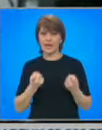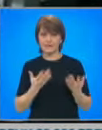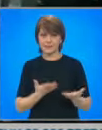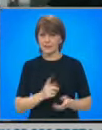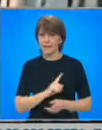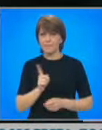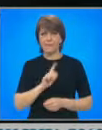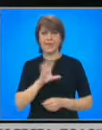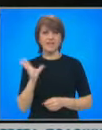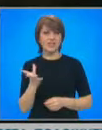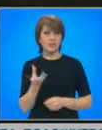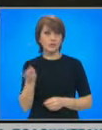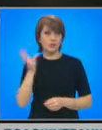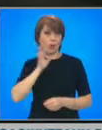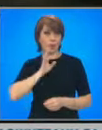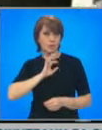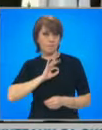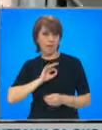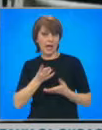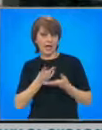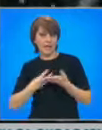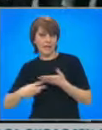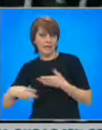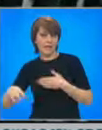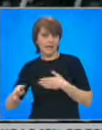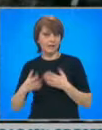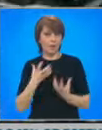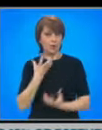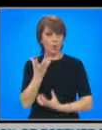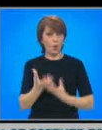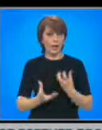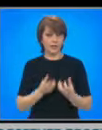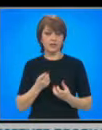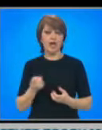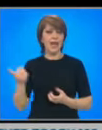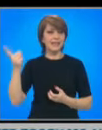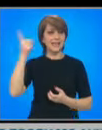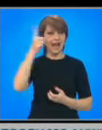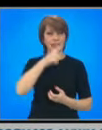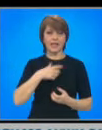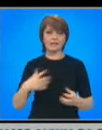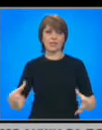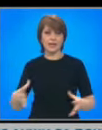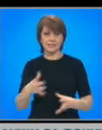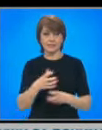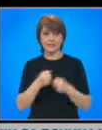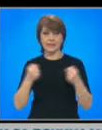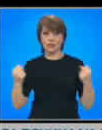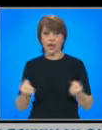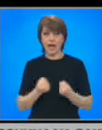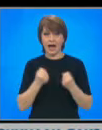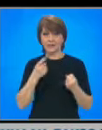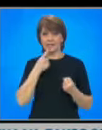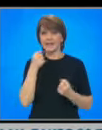Не всички са измъкнали обаче от горящия кораб. Спасителната акция продължи през целия ден с хеликоптер за български и